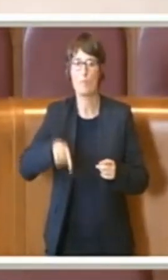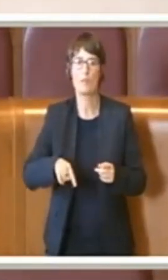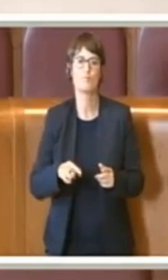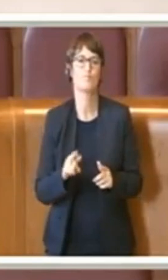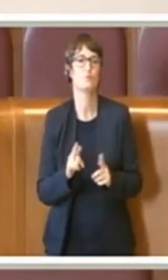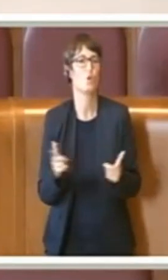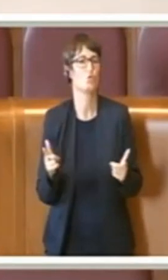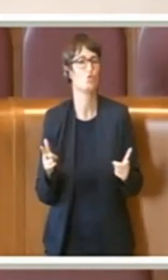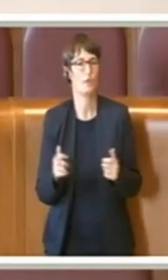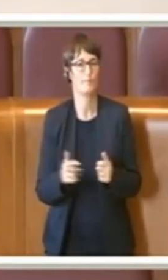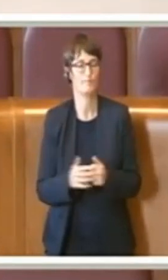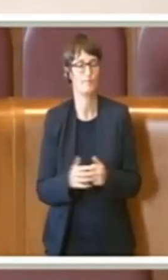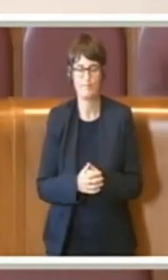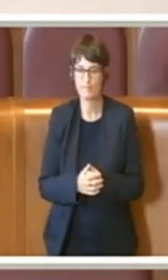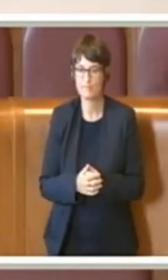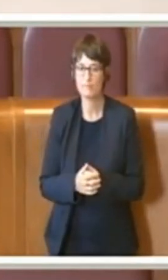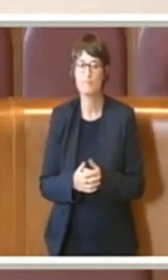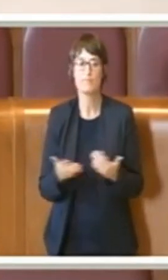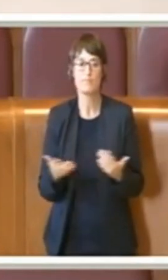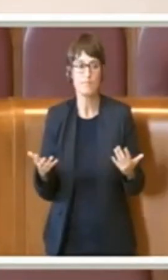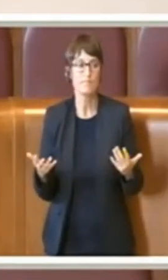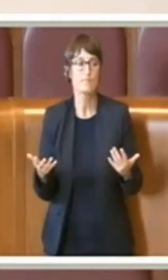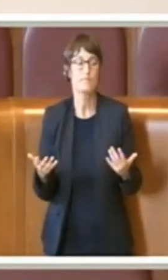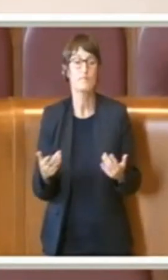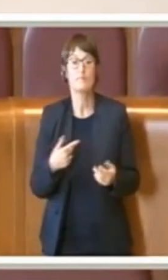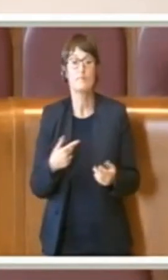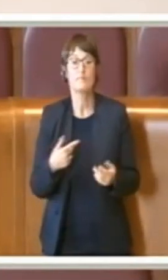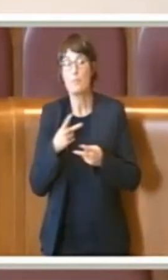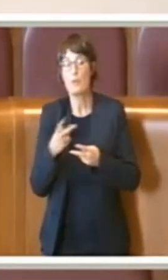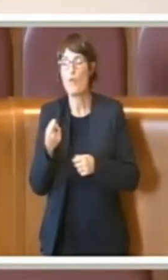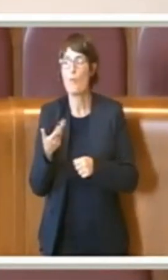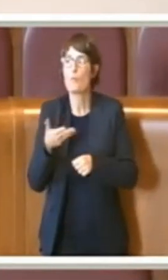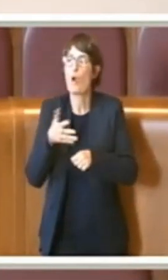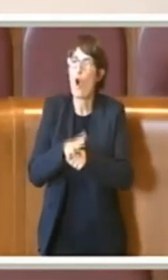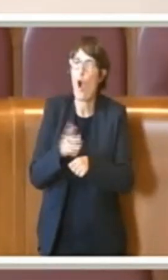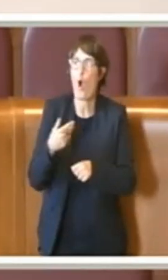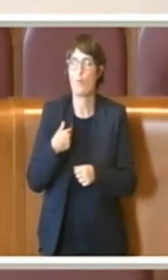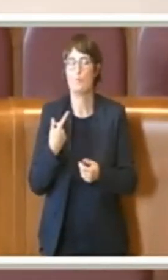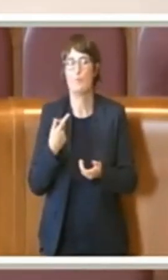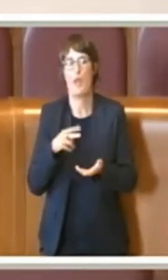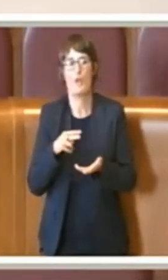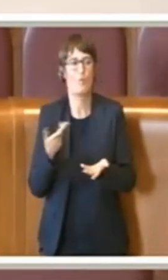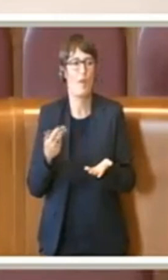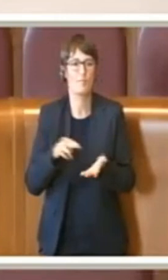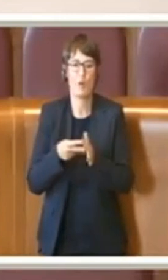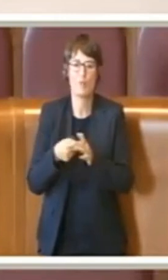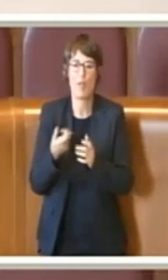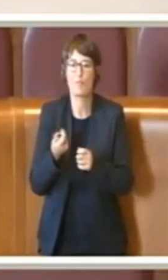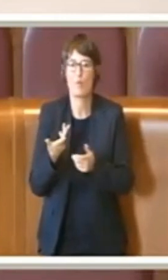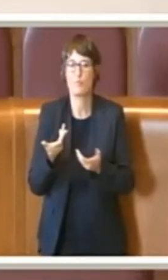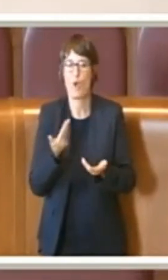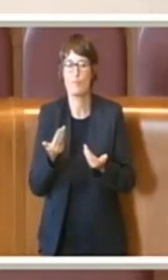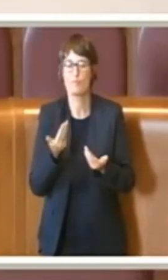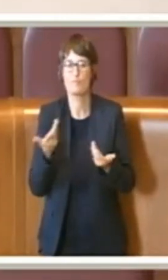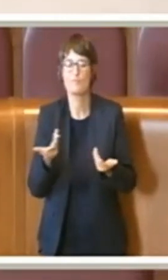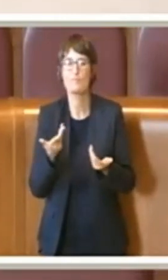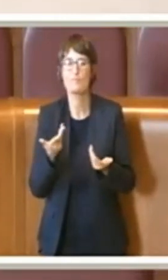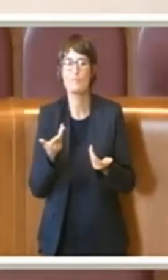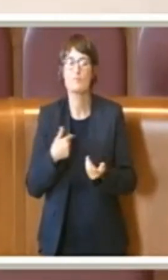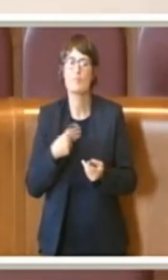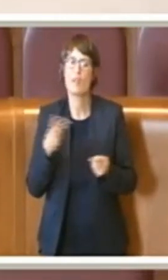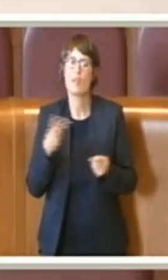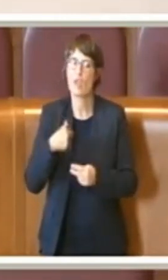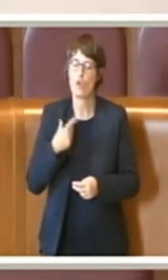c'è. Si sta tamponando il problema. A me personalmente ha fatto